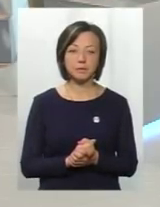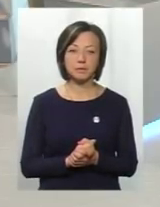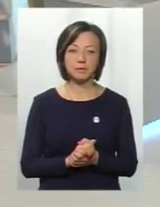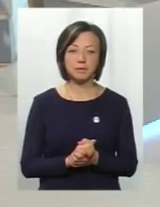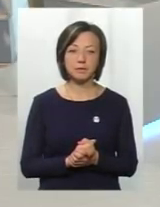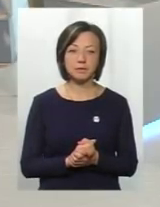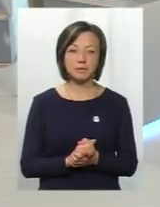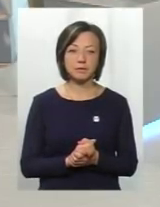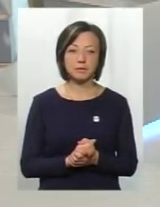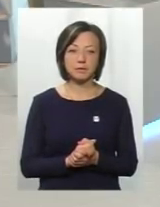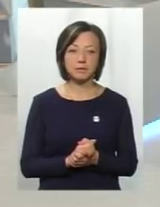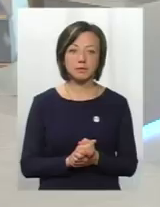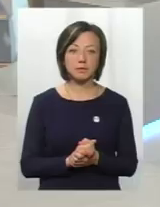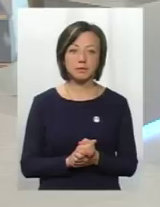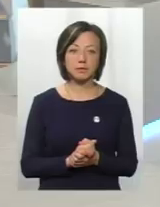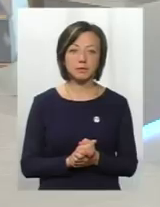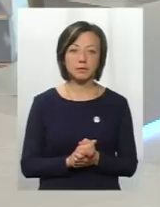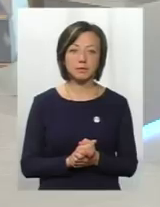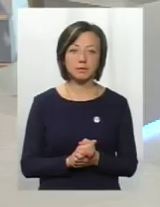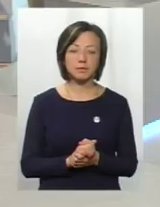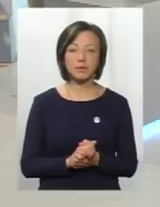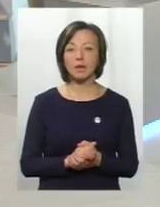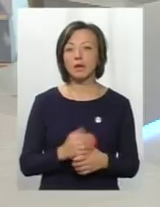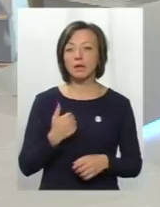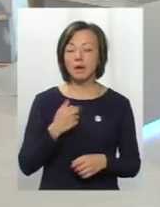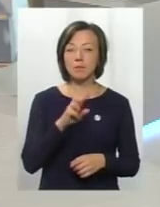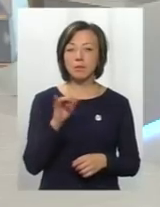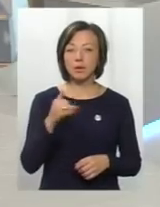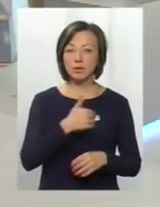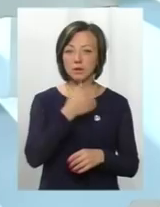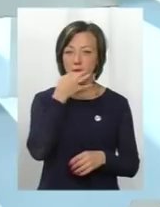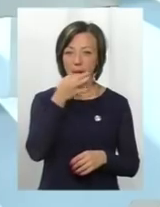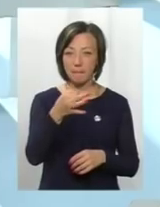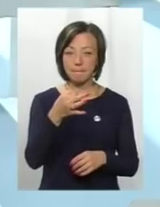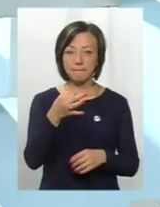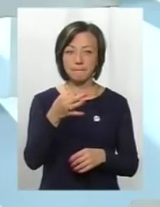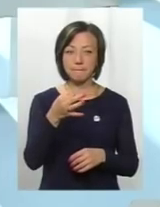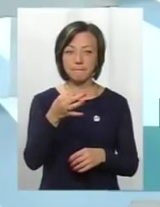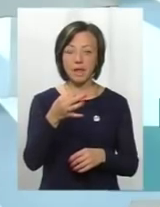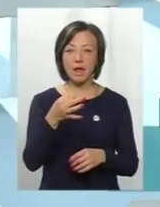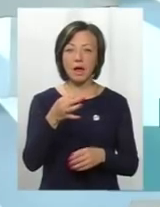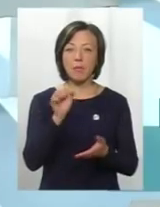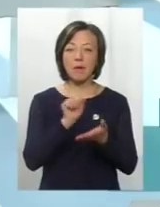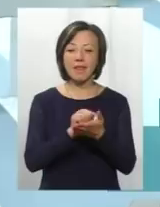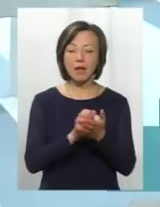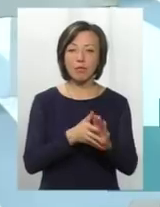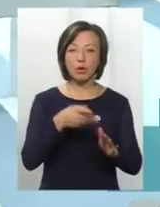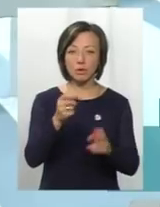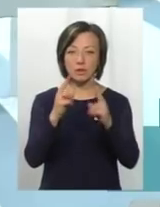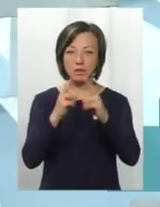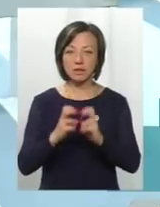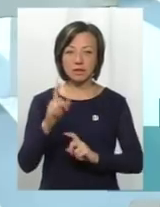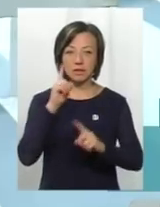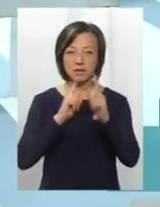матеріали, які подаються і розглядаються саме в сесійній залі, це не